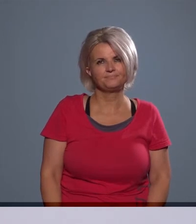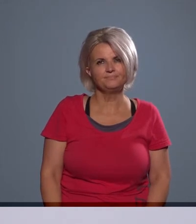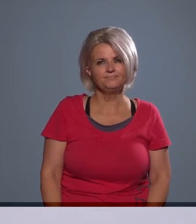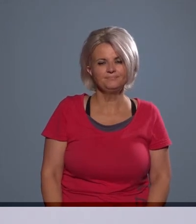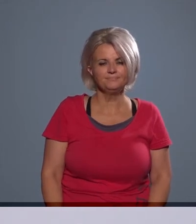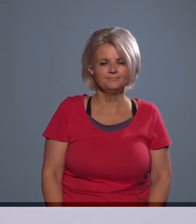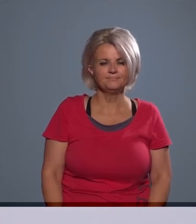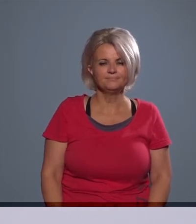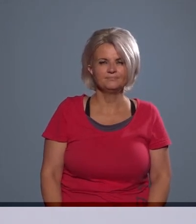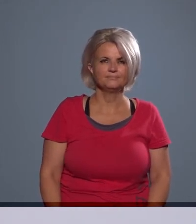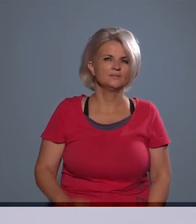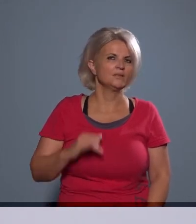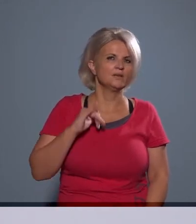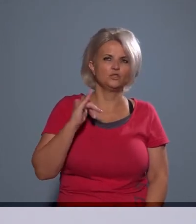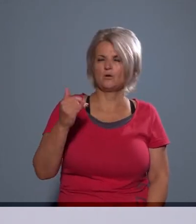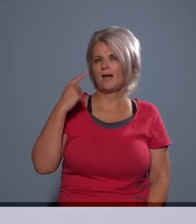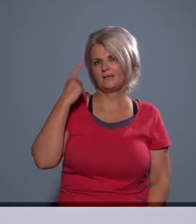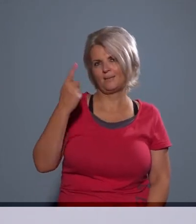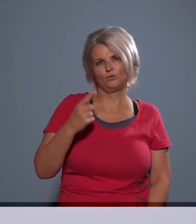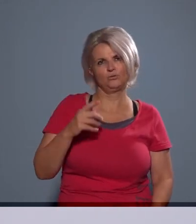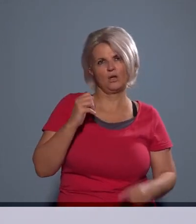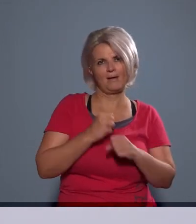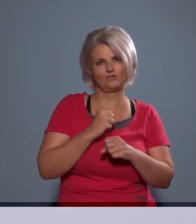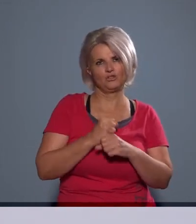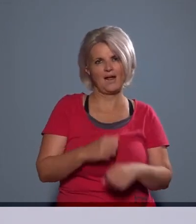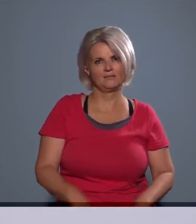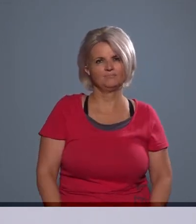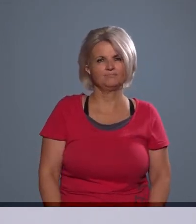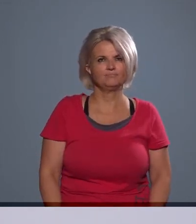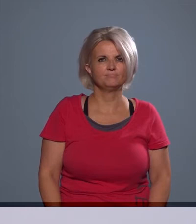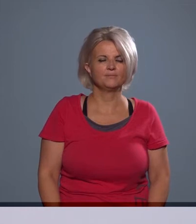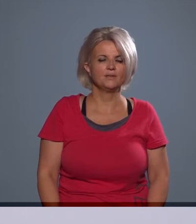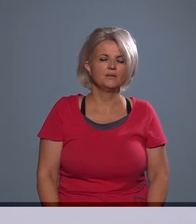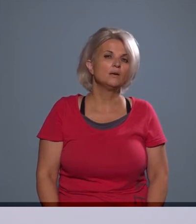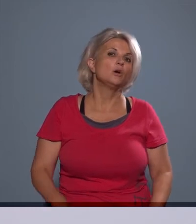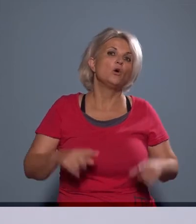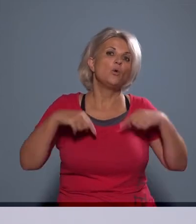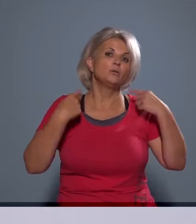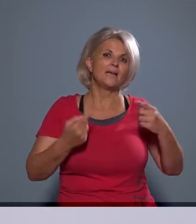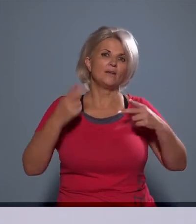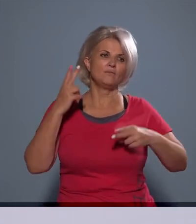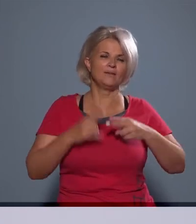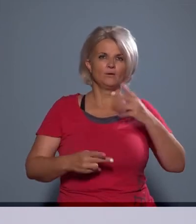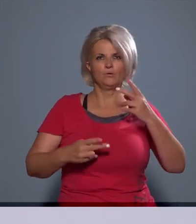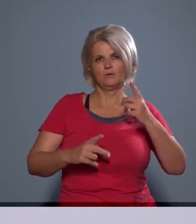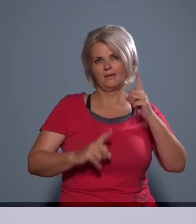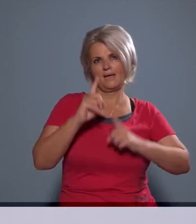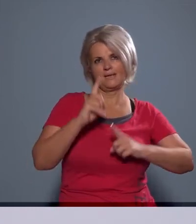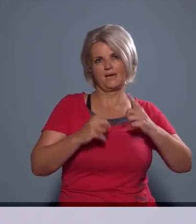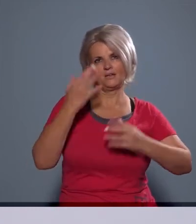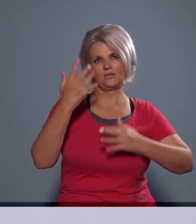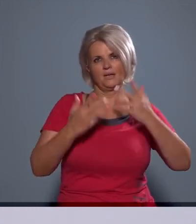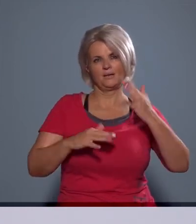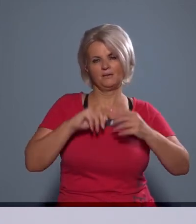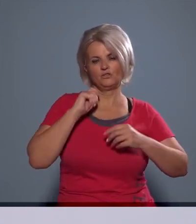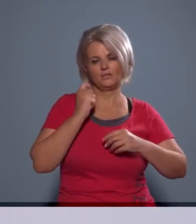ezeket sokáig nem tudta megtenni, majd amikor ezekből valamit végül ezen eljárások eredményeképpen sikerült